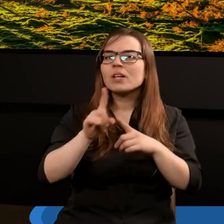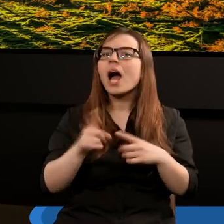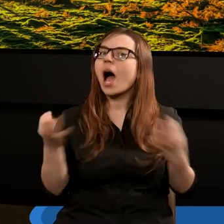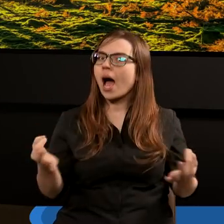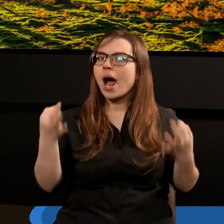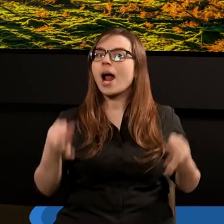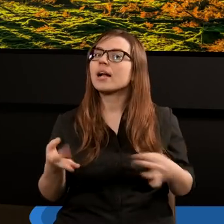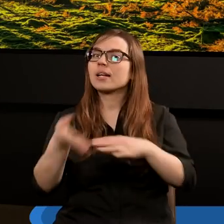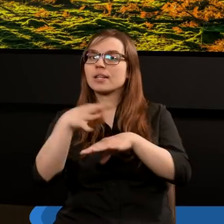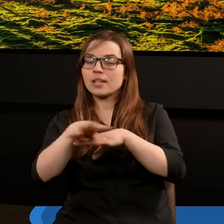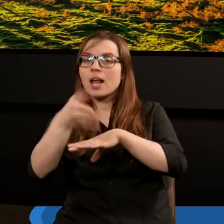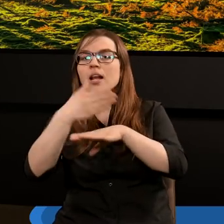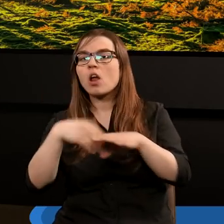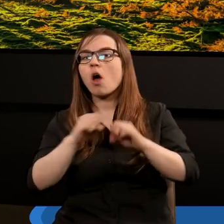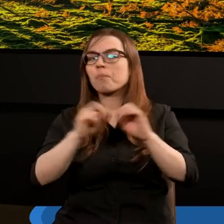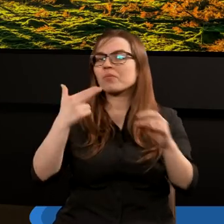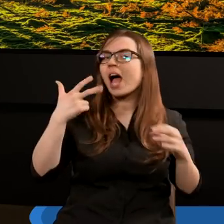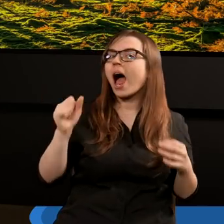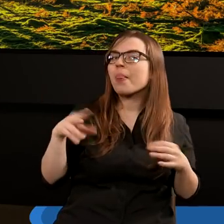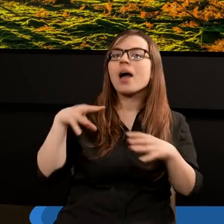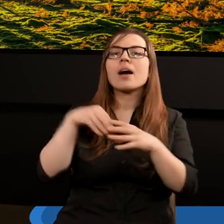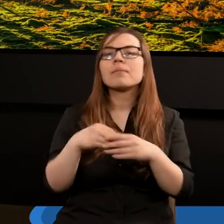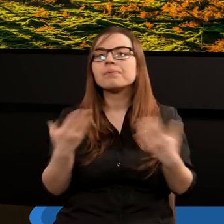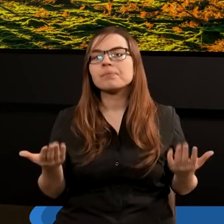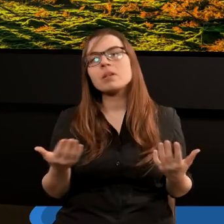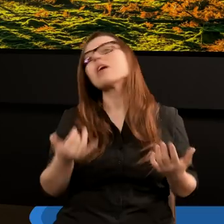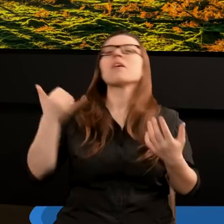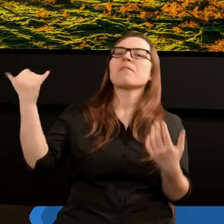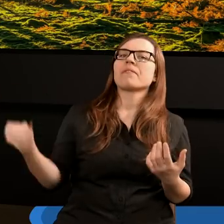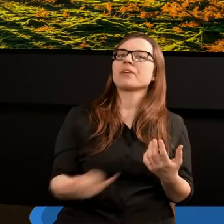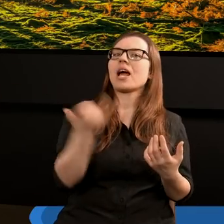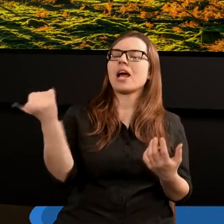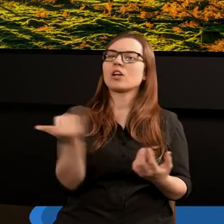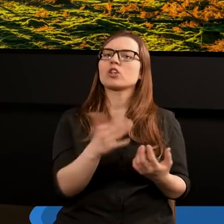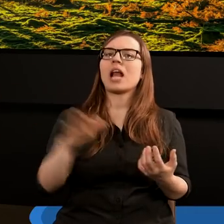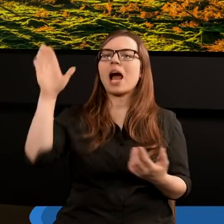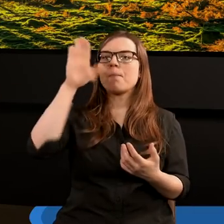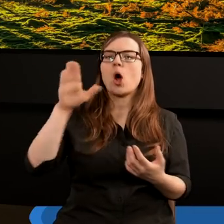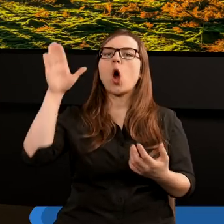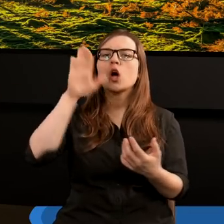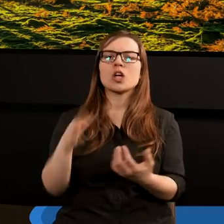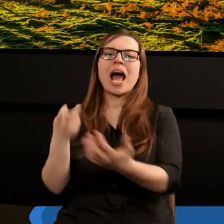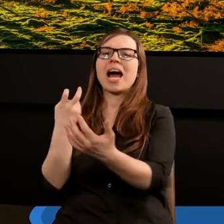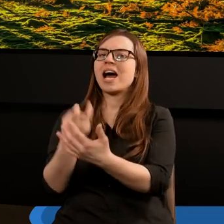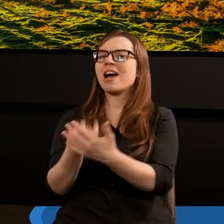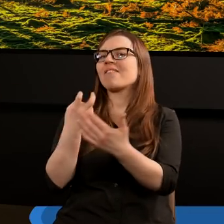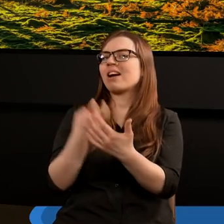czternasty rozdział Księgi Apokalipsy no i Wieczna Boża Ewangelia. Zastanowimy